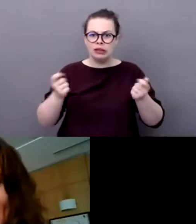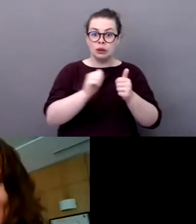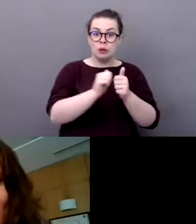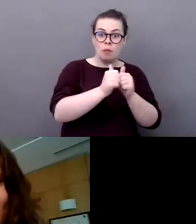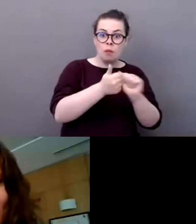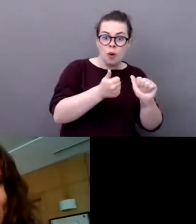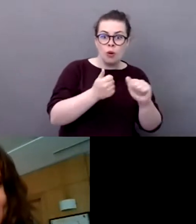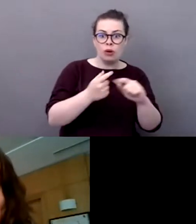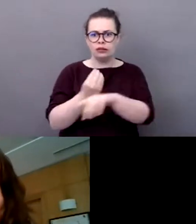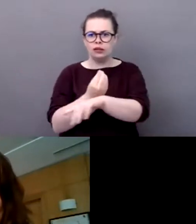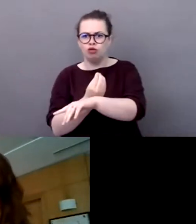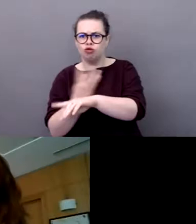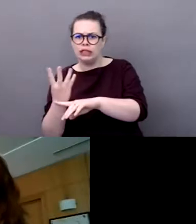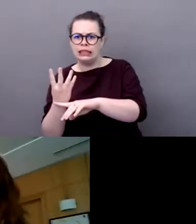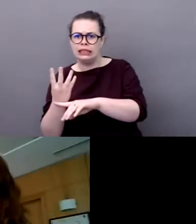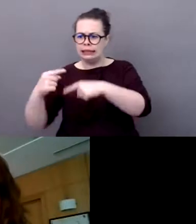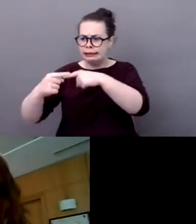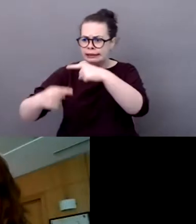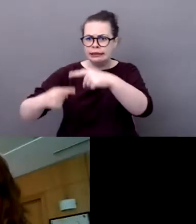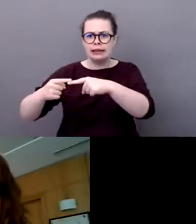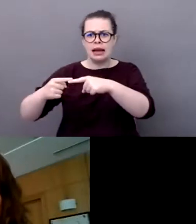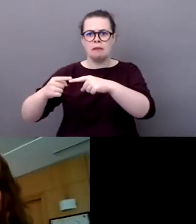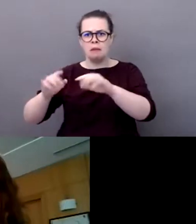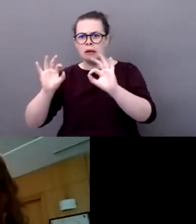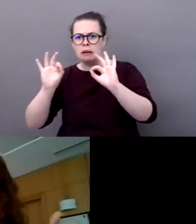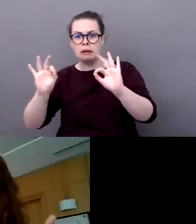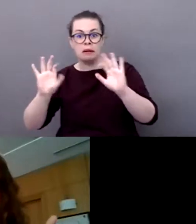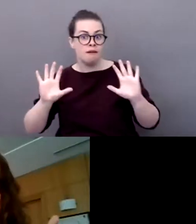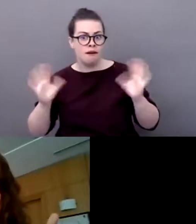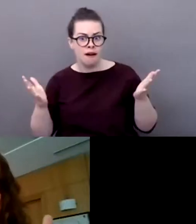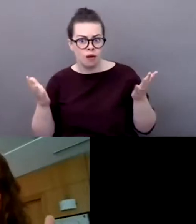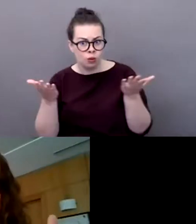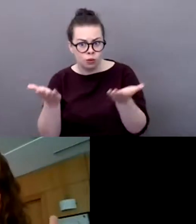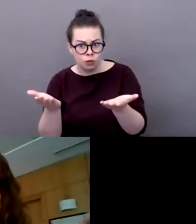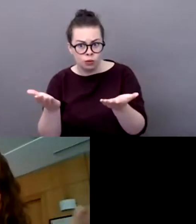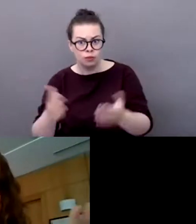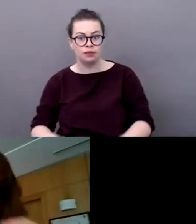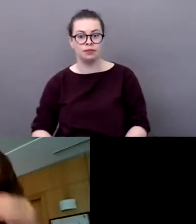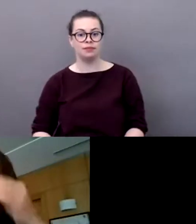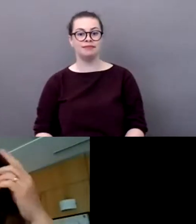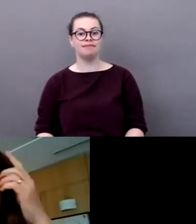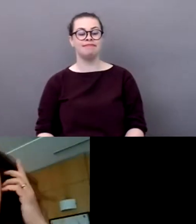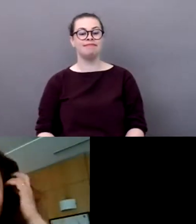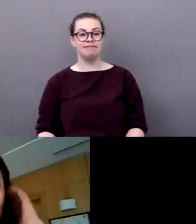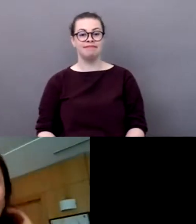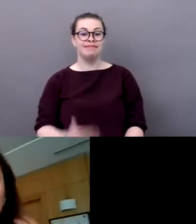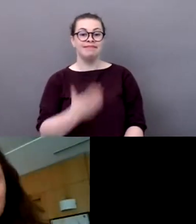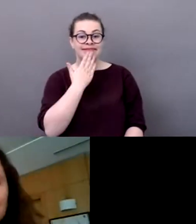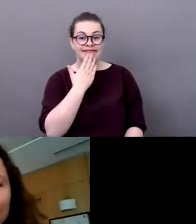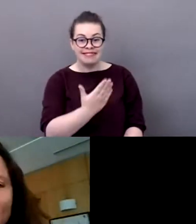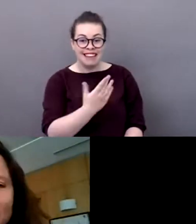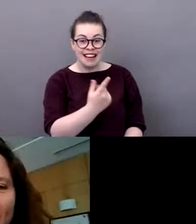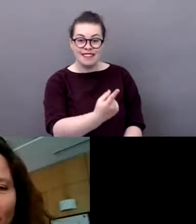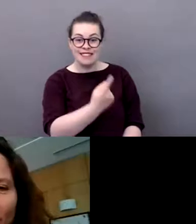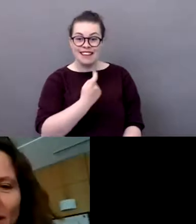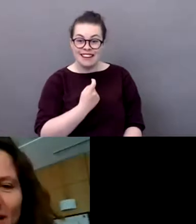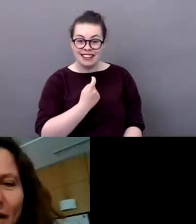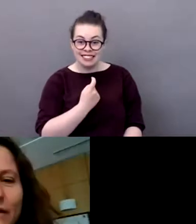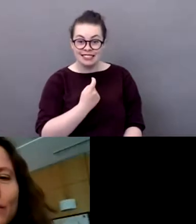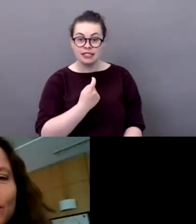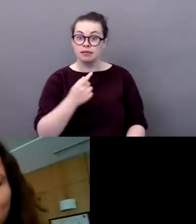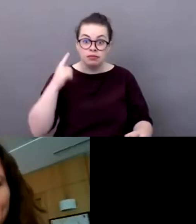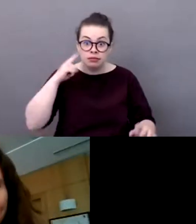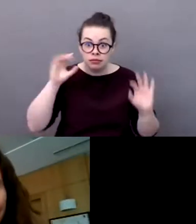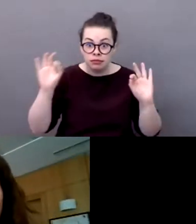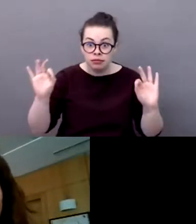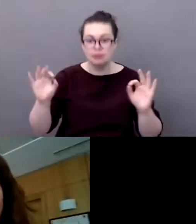Merci Anne-Laure. Merci pour cette question. Vous m'entendez bien tout le monde? Très bien. Je suis ravie d'être